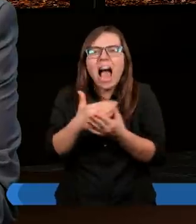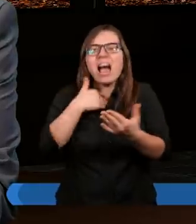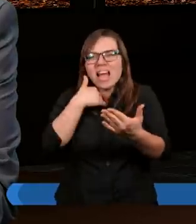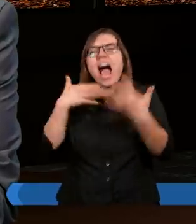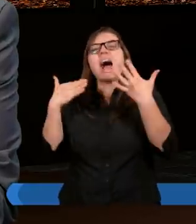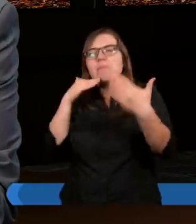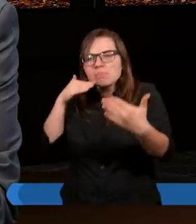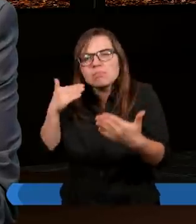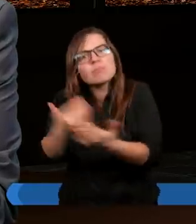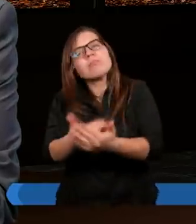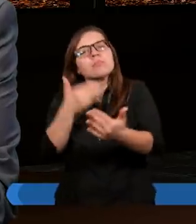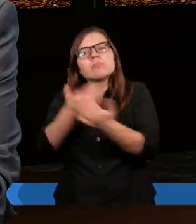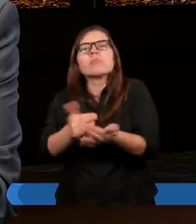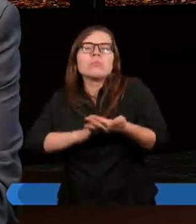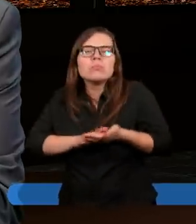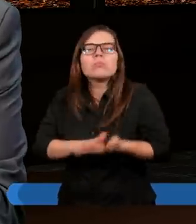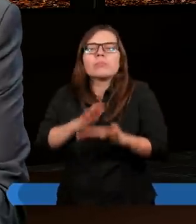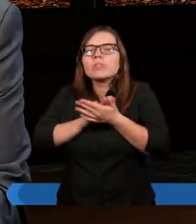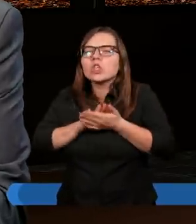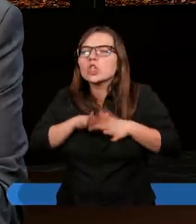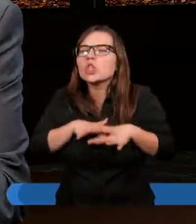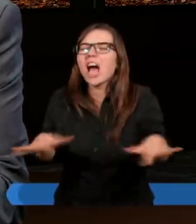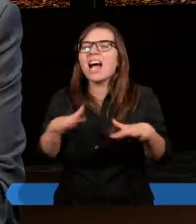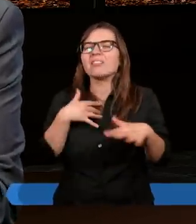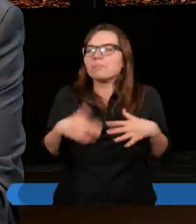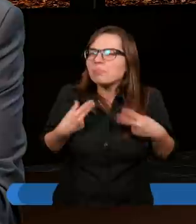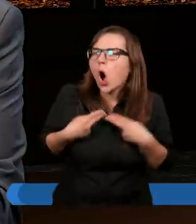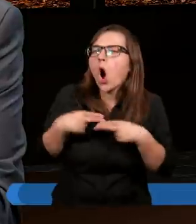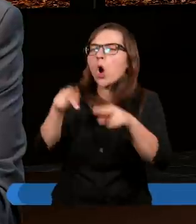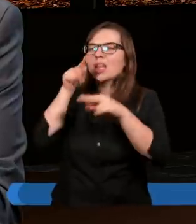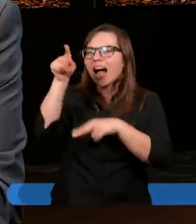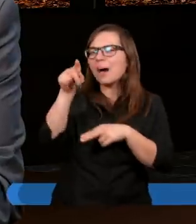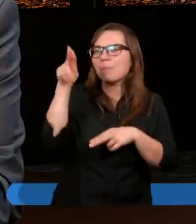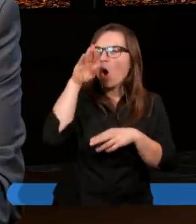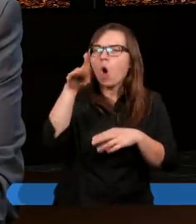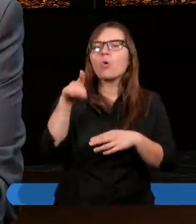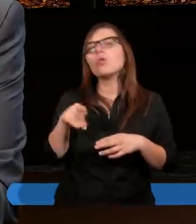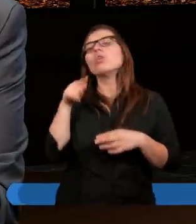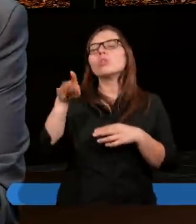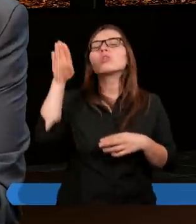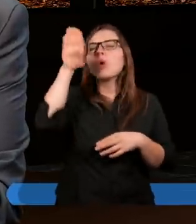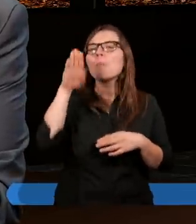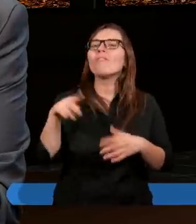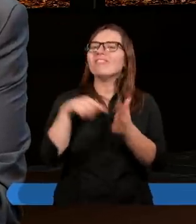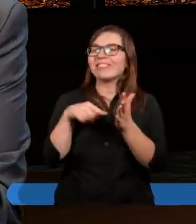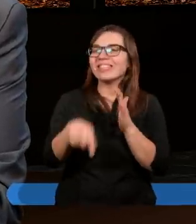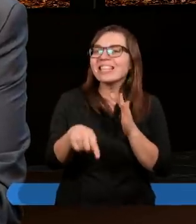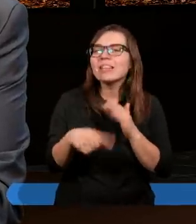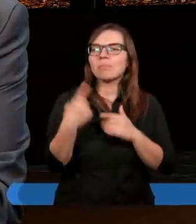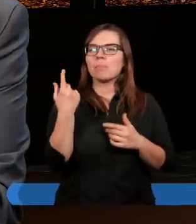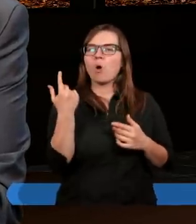Pana Jezusa i poddaję się Jemu, to w tym momencie